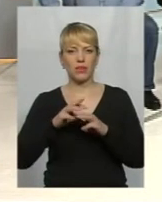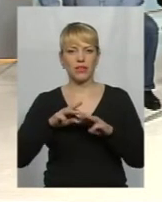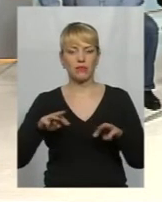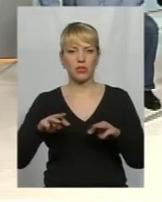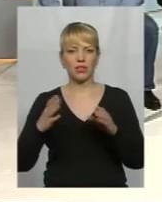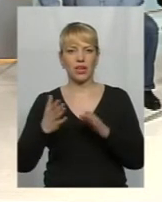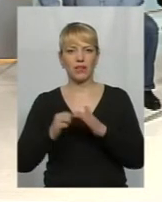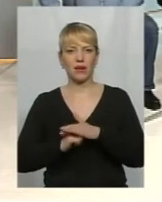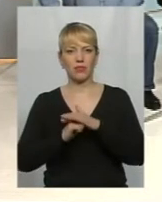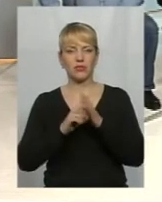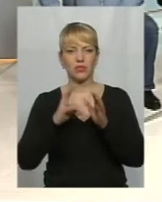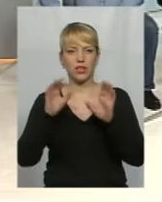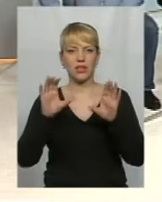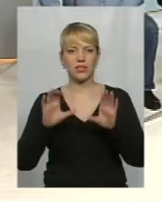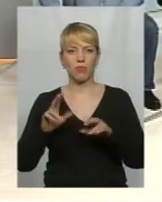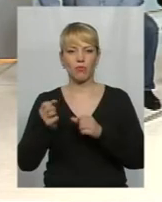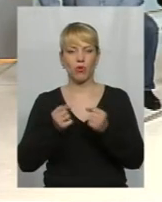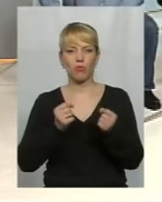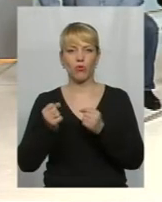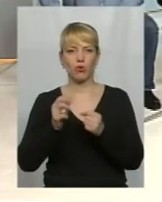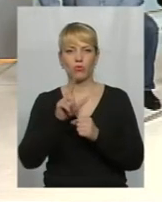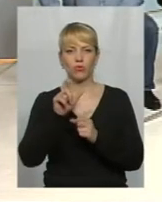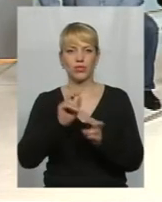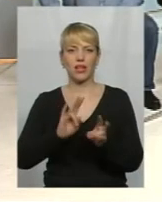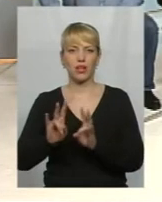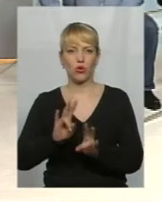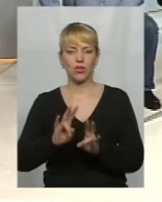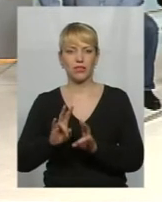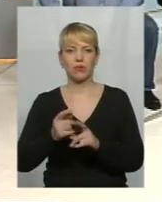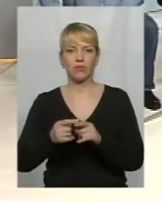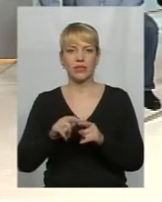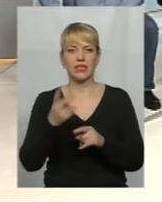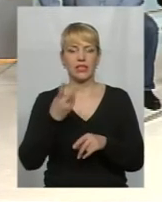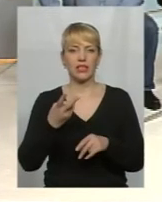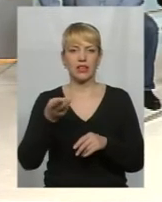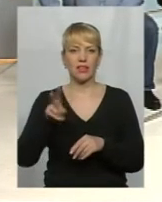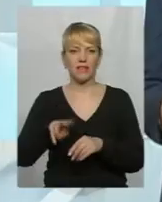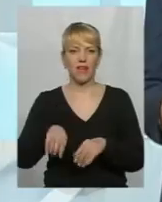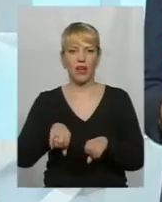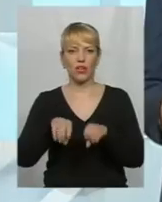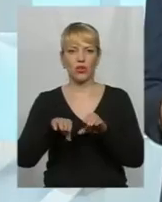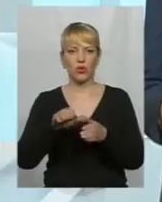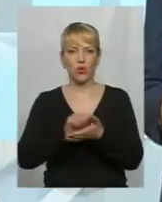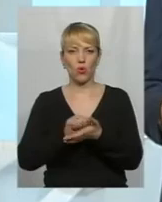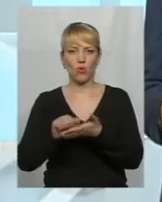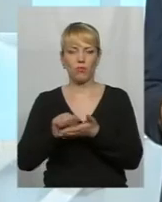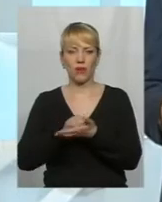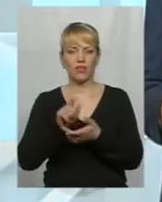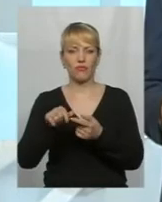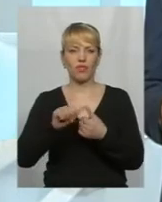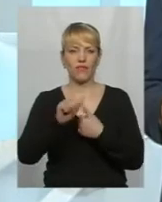яка базується на законі про боротьбу з тероризмом. І ці два документи, здраві, мово, виключається згодомо.